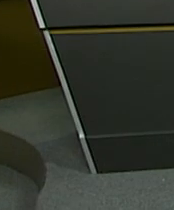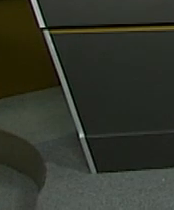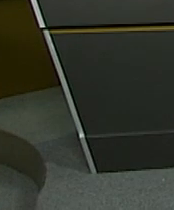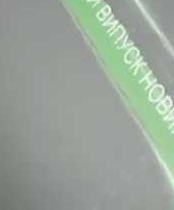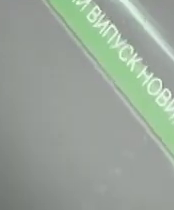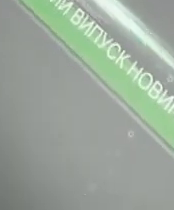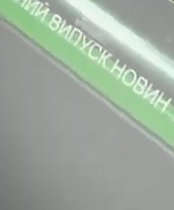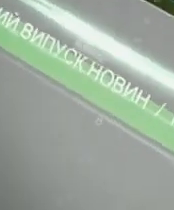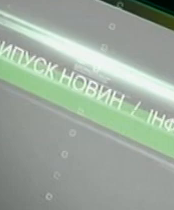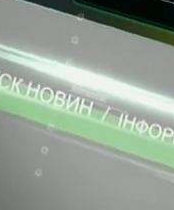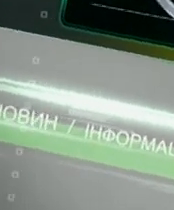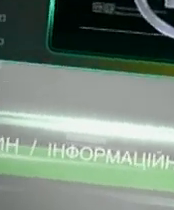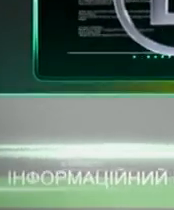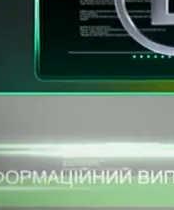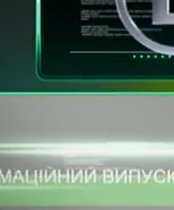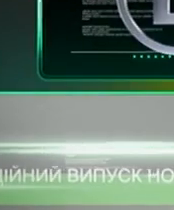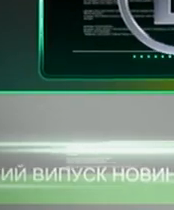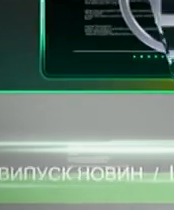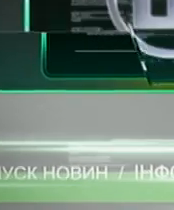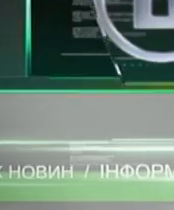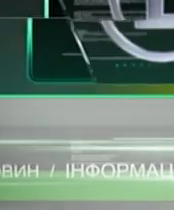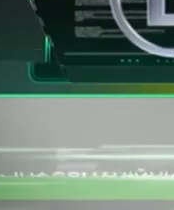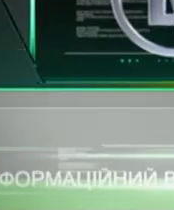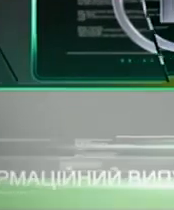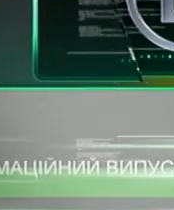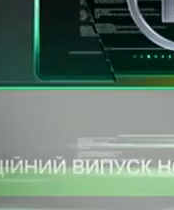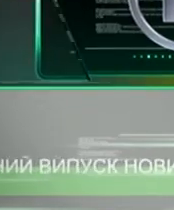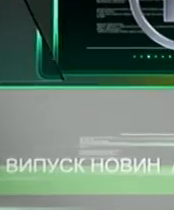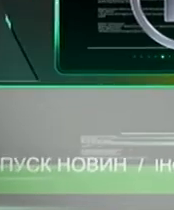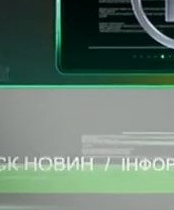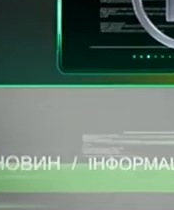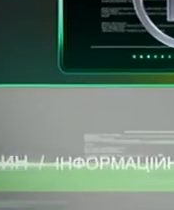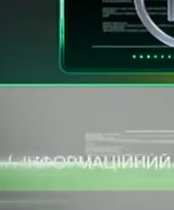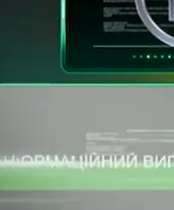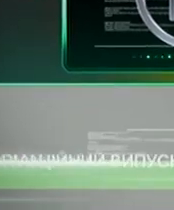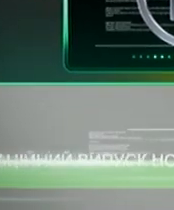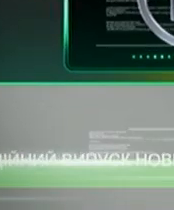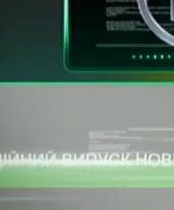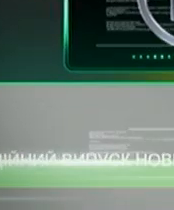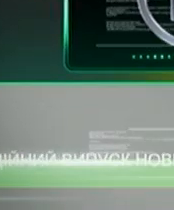Дивіться більше на Дивіться більше офіційному у Фейсбук.